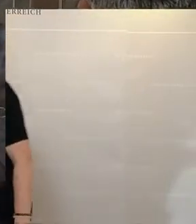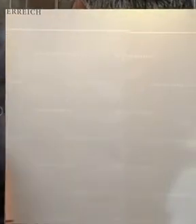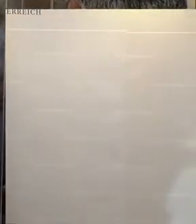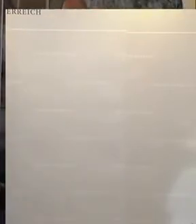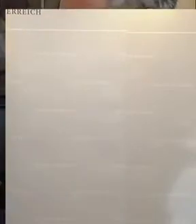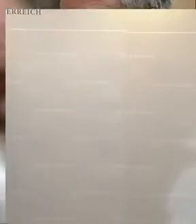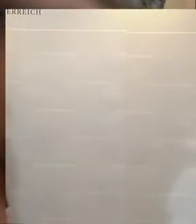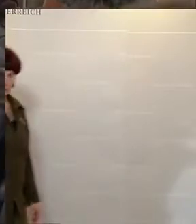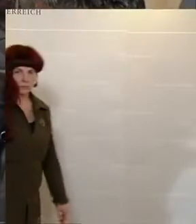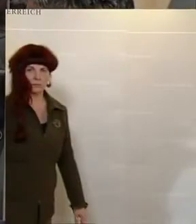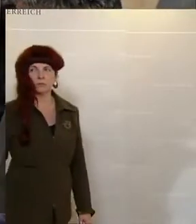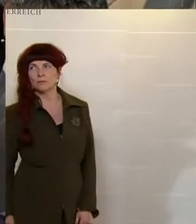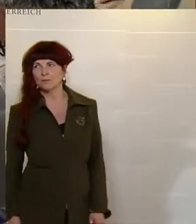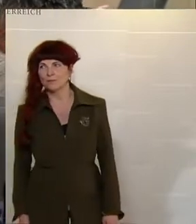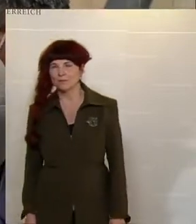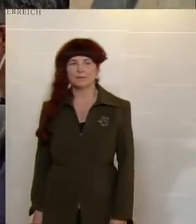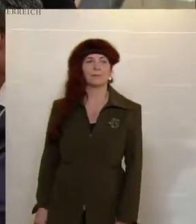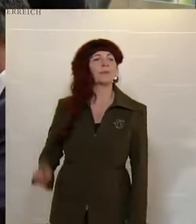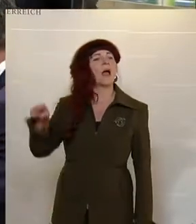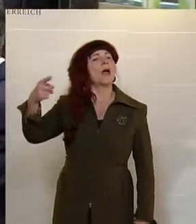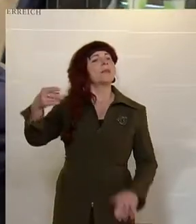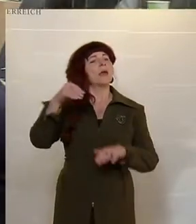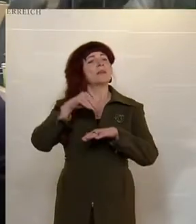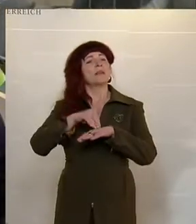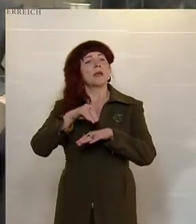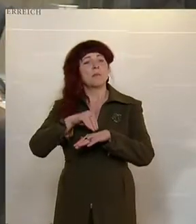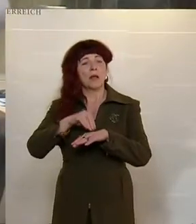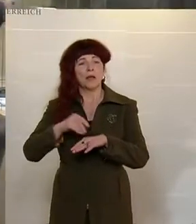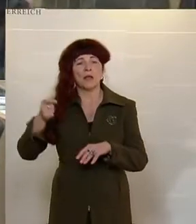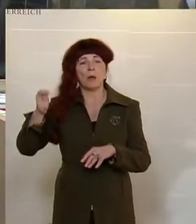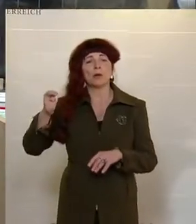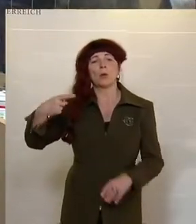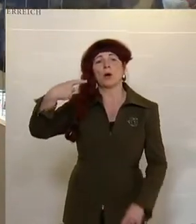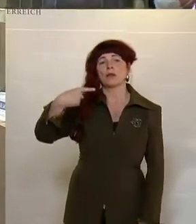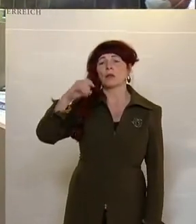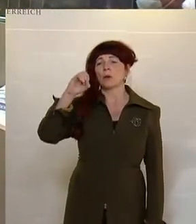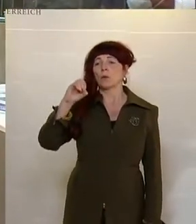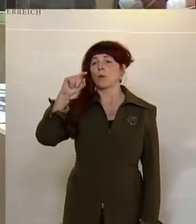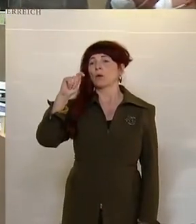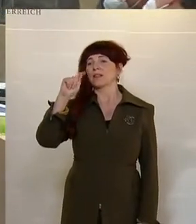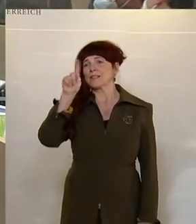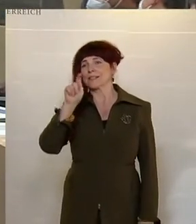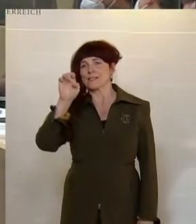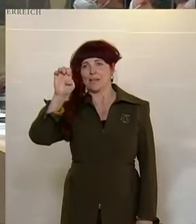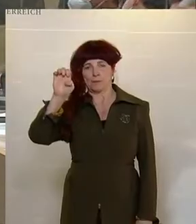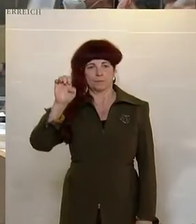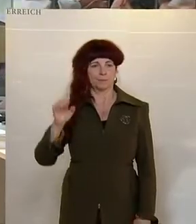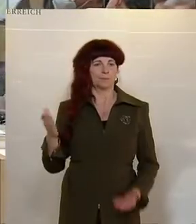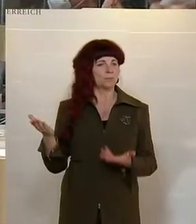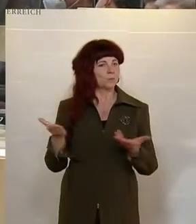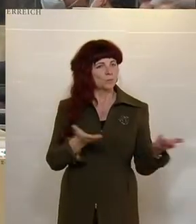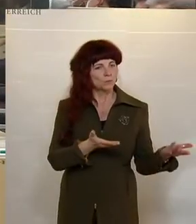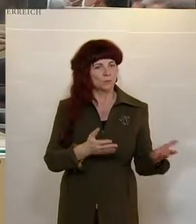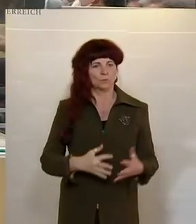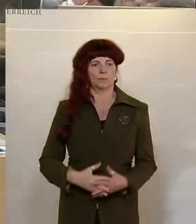Die heutige dritte Erhöhung des Investitionsprämienbudgets sei nur deswegen notwendig, weil die Regierung nicht richtig budgetieren könne, kritisiert Hubert